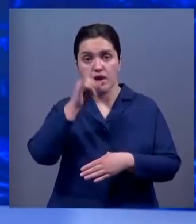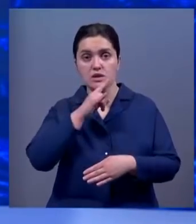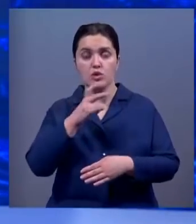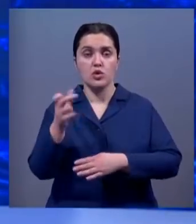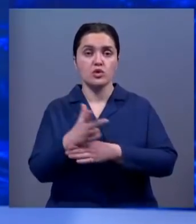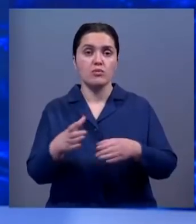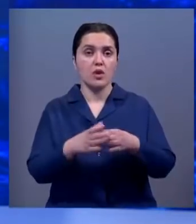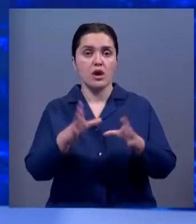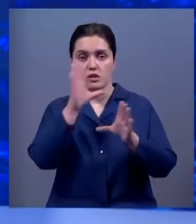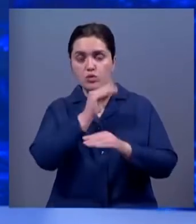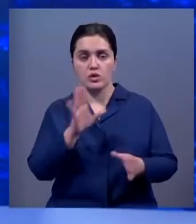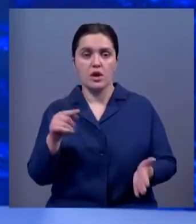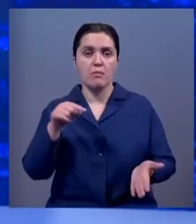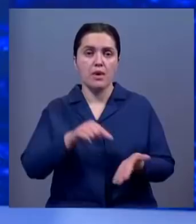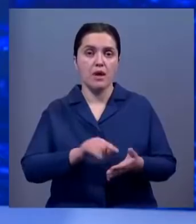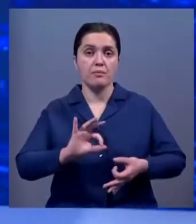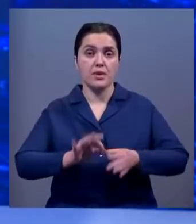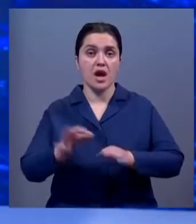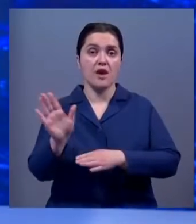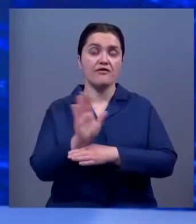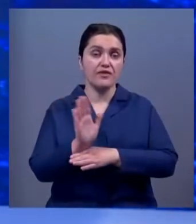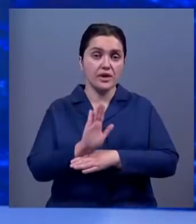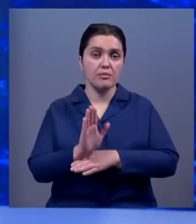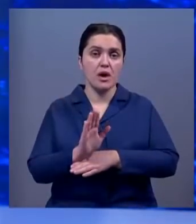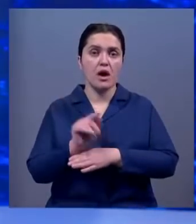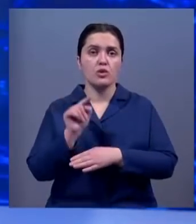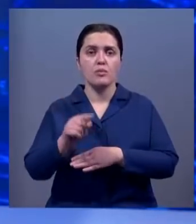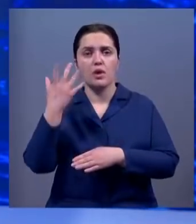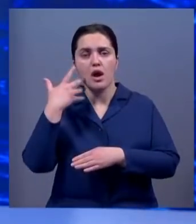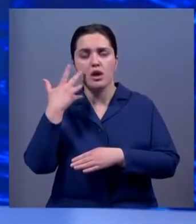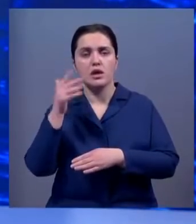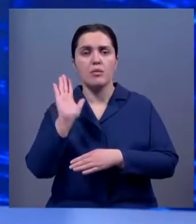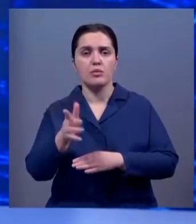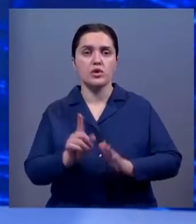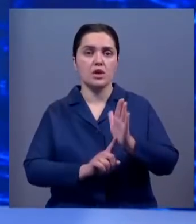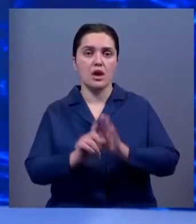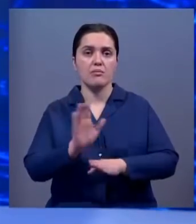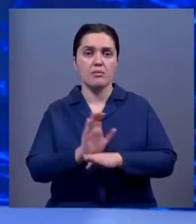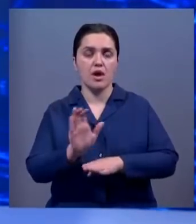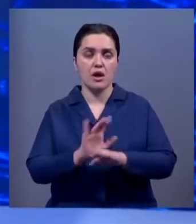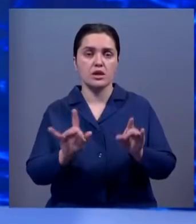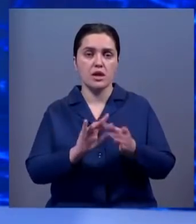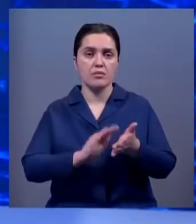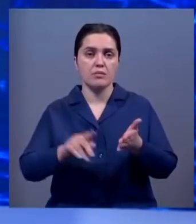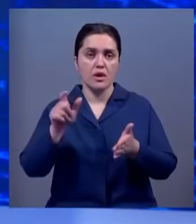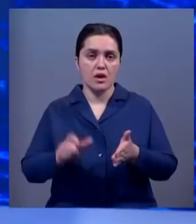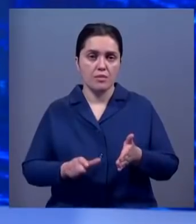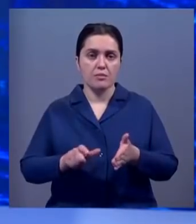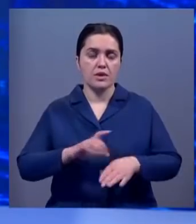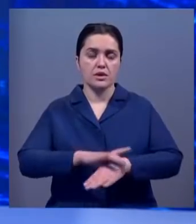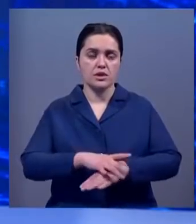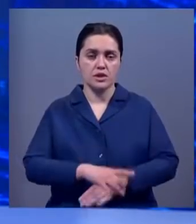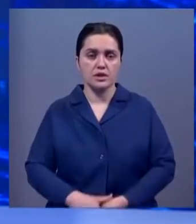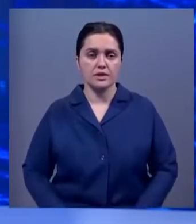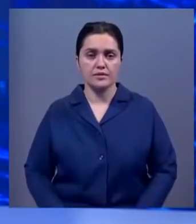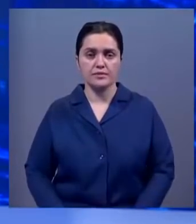съемочной группе не удалось попасть в страну. Подробно о фильме и о том, когда он выйдет в широкий прокат, расскажет наш корреспондент в Ташкенте Жасен